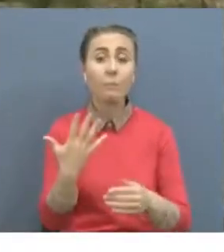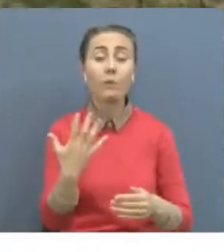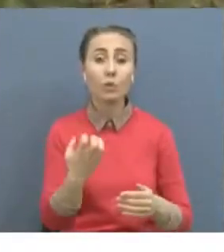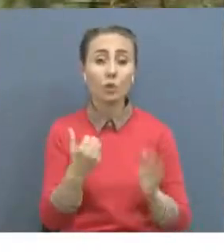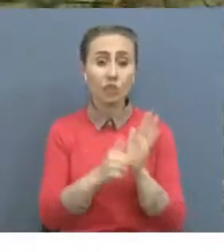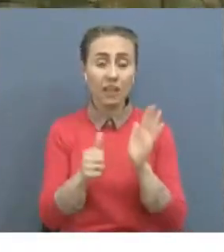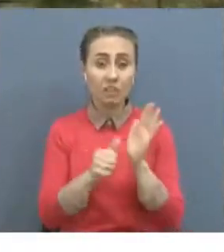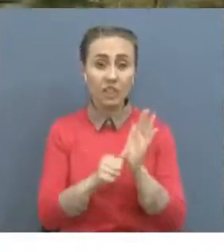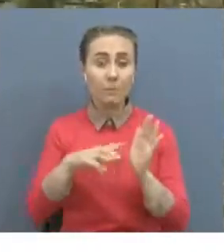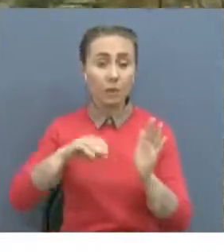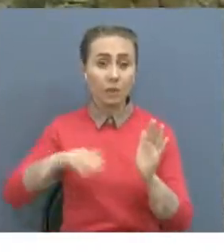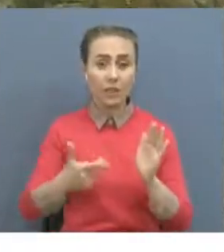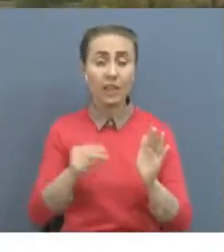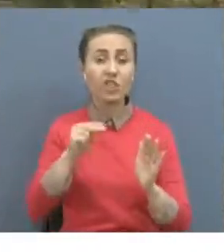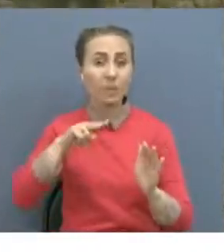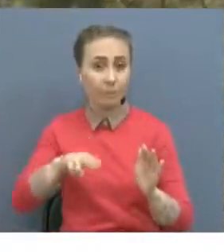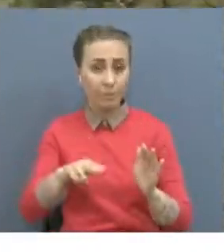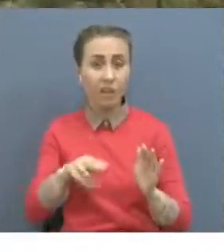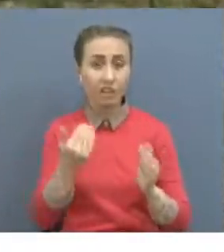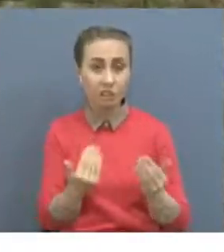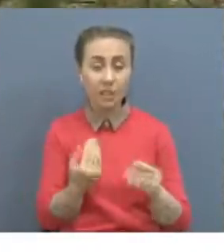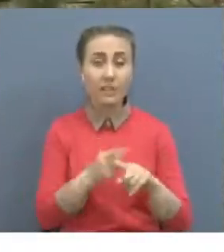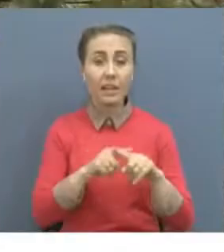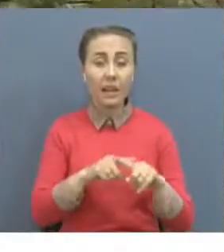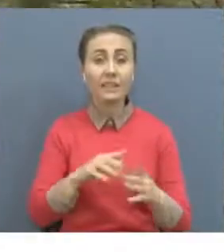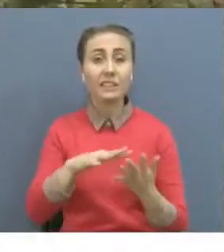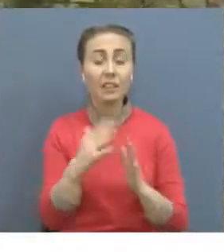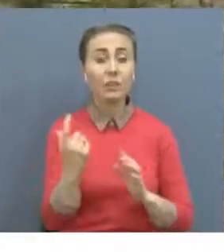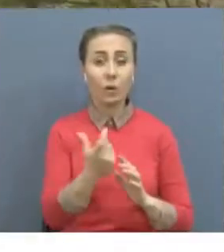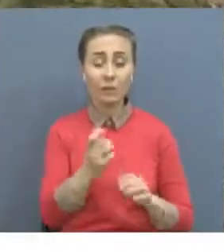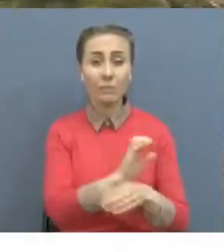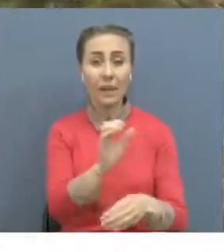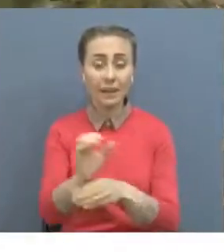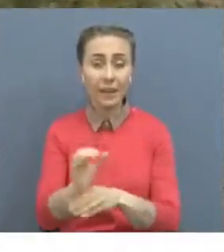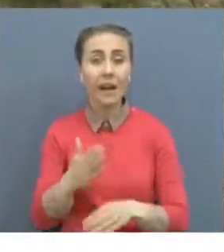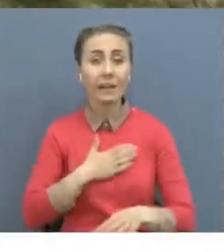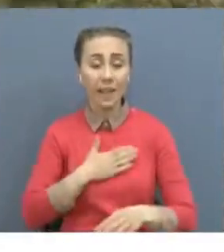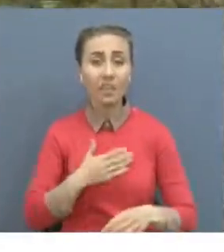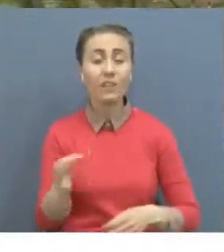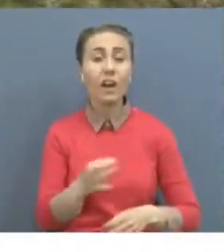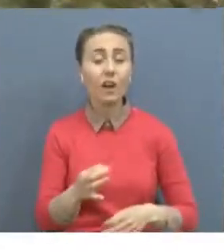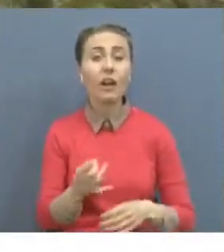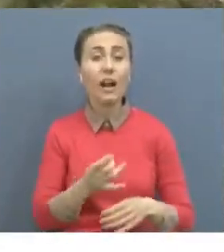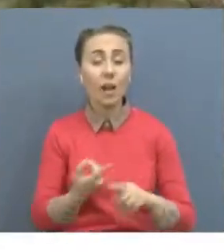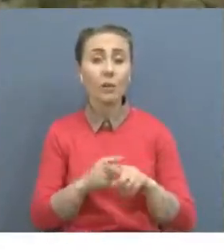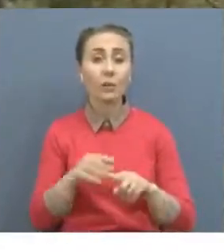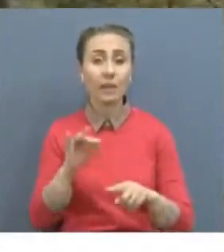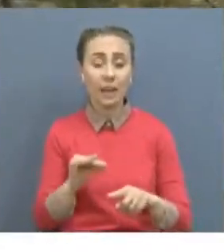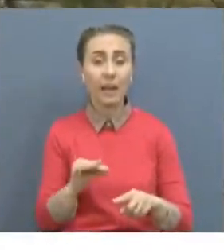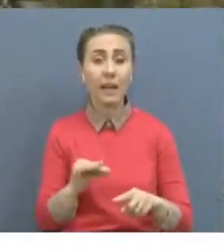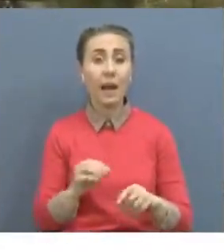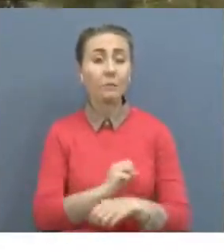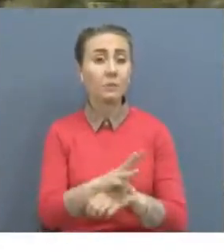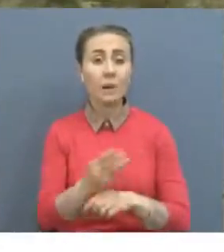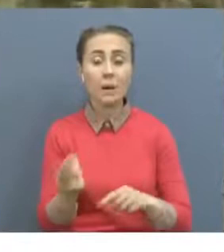төтенші жағдай кезінде ауданың ауыл шаруашылығы құрылымдарының, ауыл шаруашылығы таварларын өндірушілерінің блок бекеттерден емін еркін жүріп тұруы